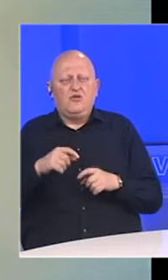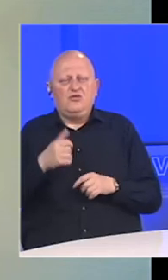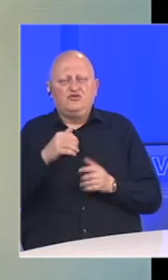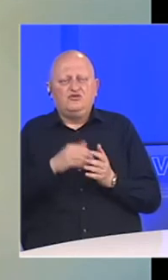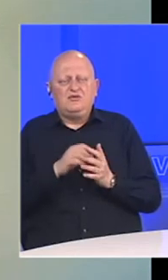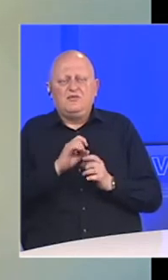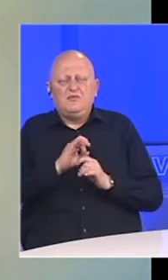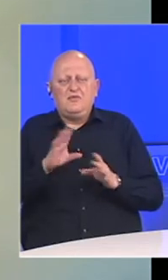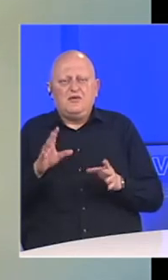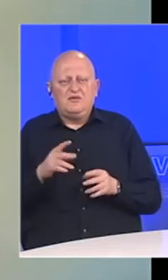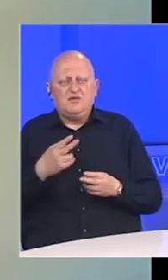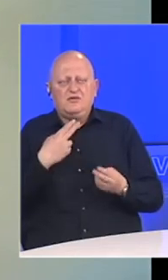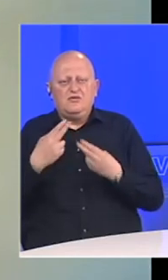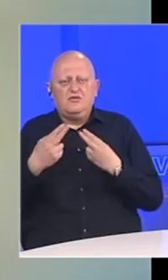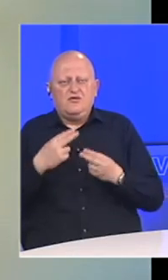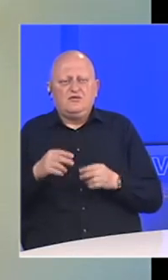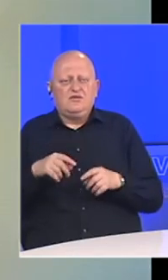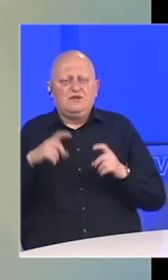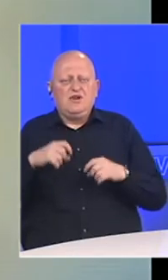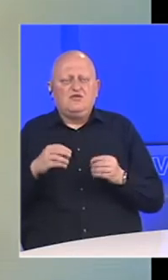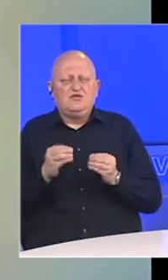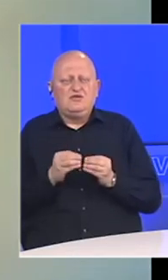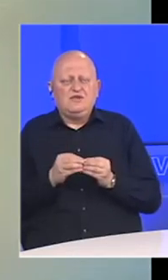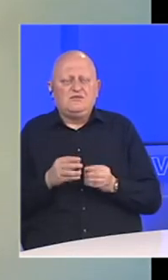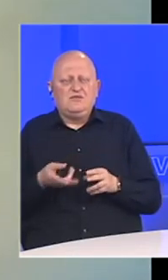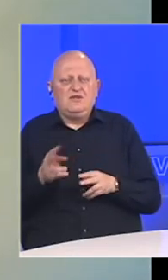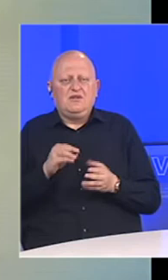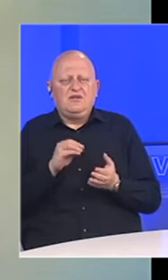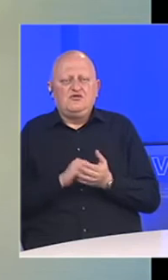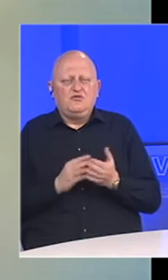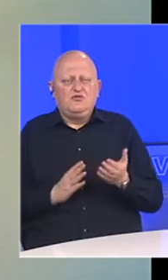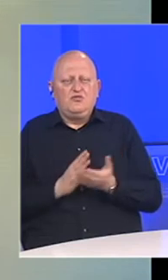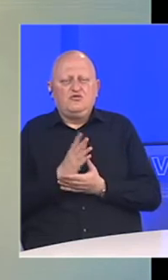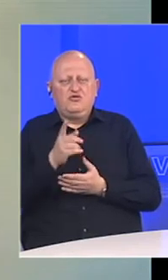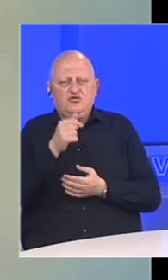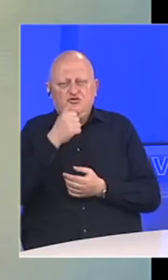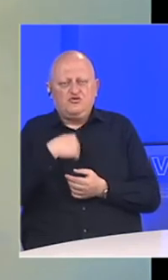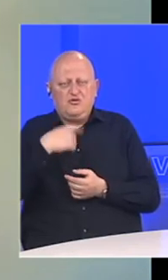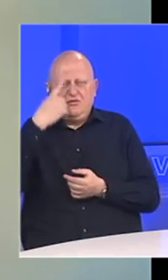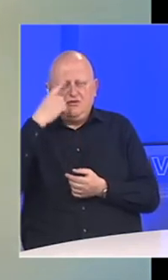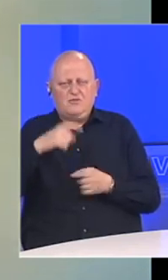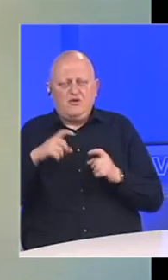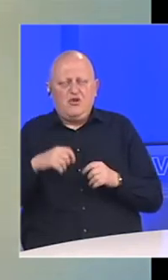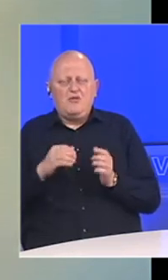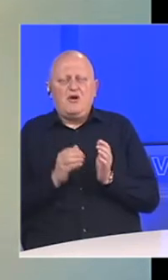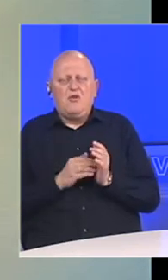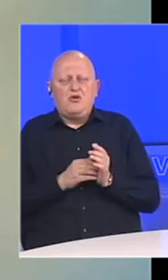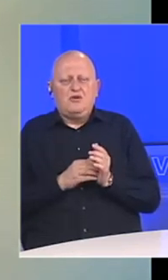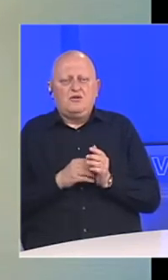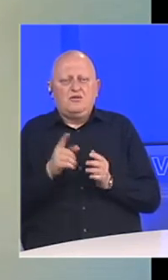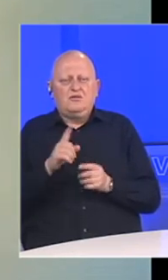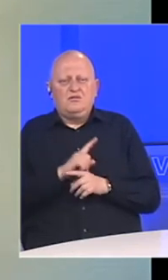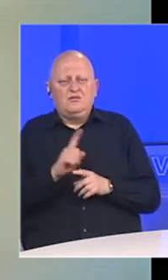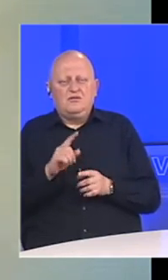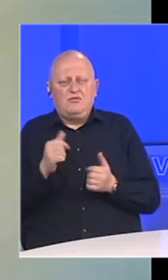Bez da se konsultuje sa romskom zajednicom. I u najvećem broju slučajeva to što mi mislimo da je Romima potrebno je